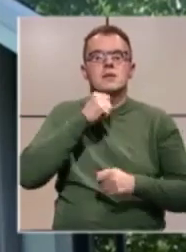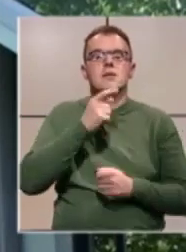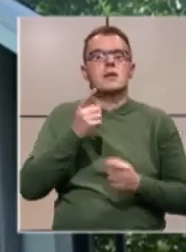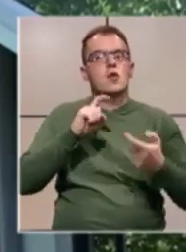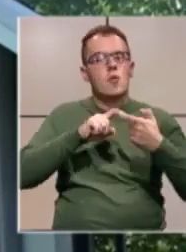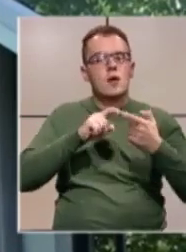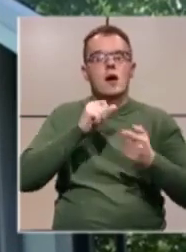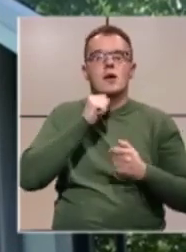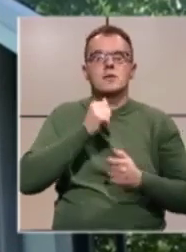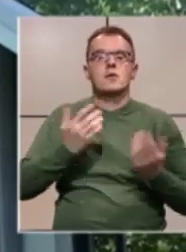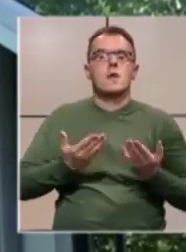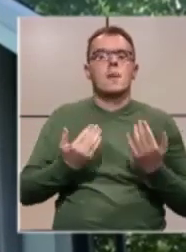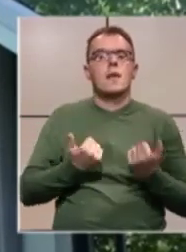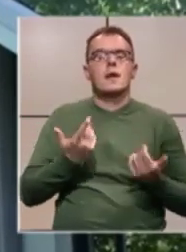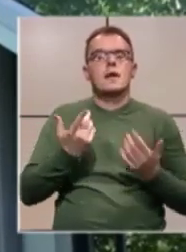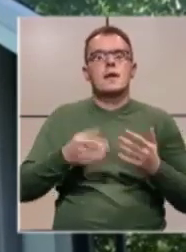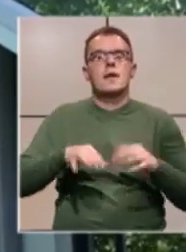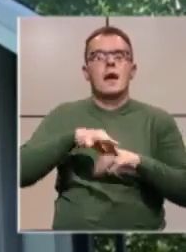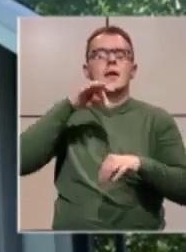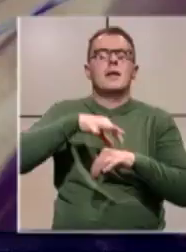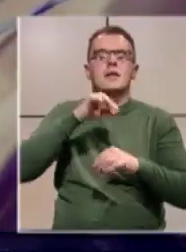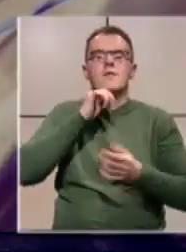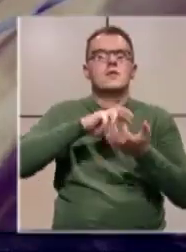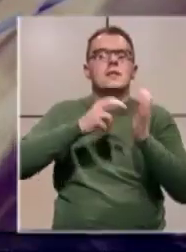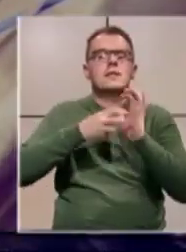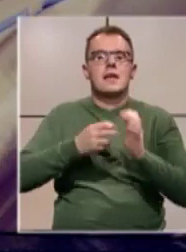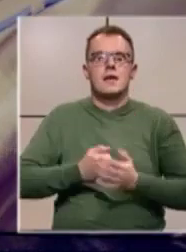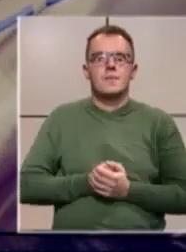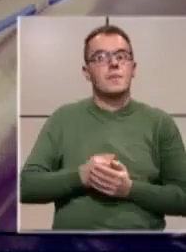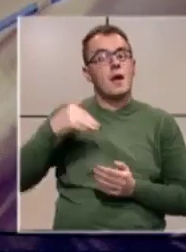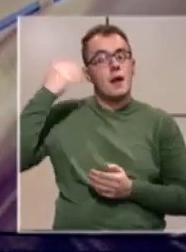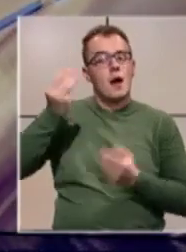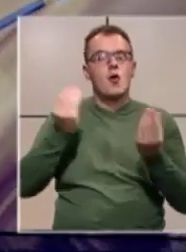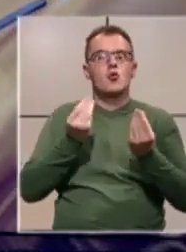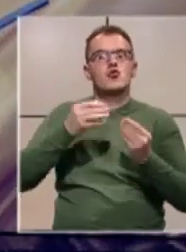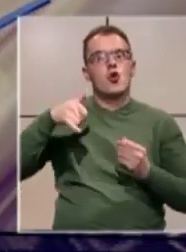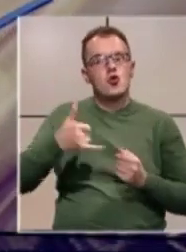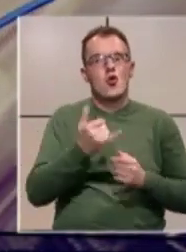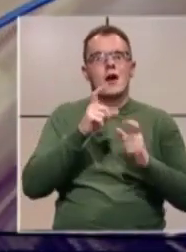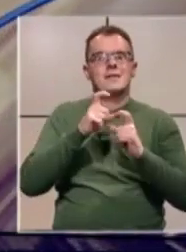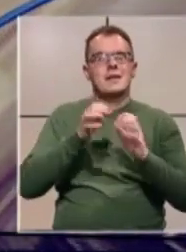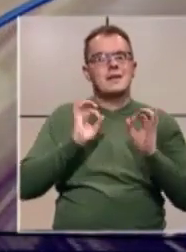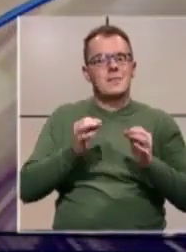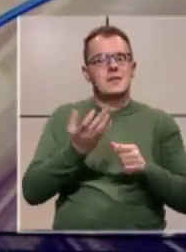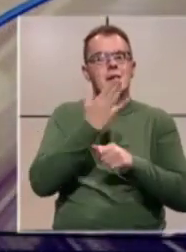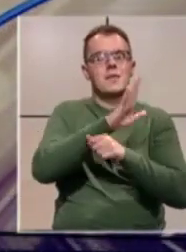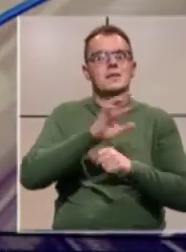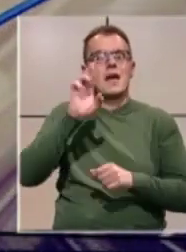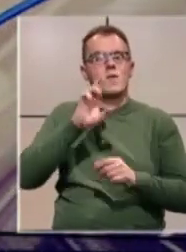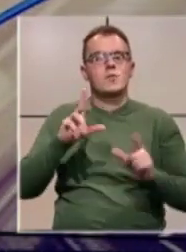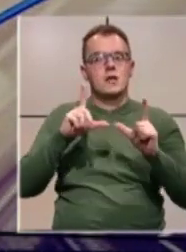komunikacije, i PR, pa čak i kreativnost i dizajn. Nakon što je Johan Zatler, specijalni predstavnik EU